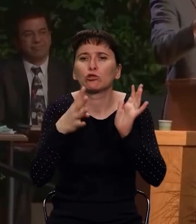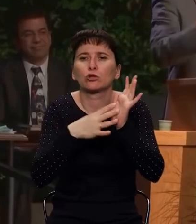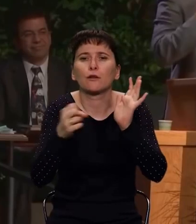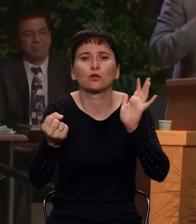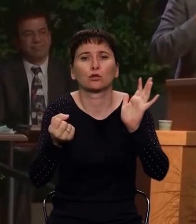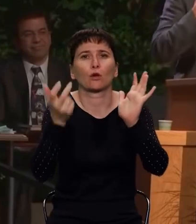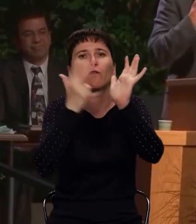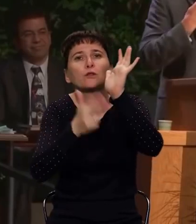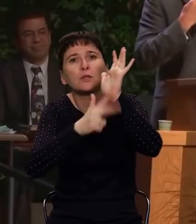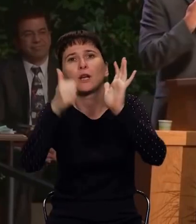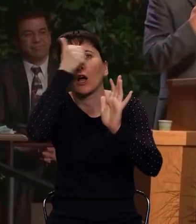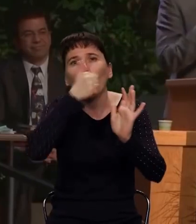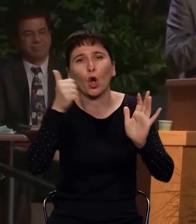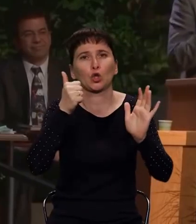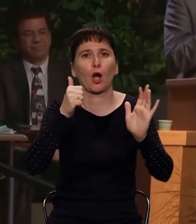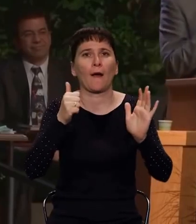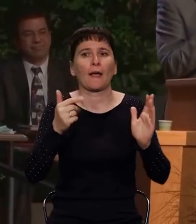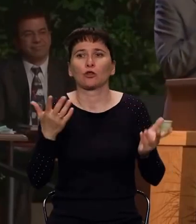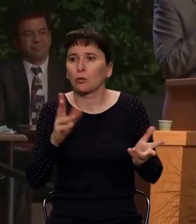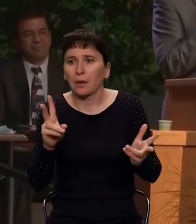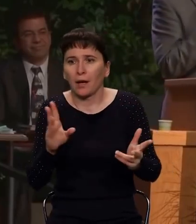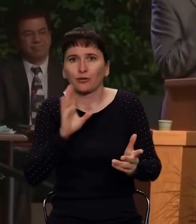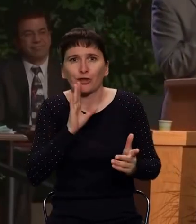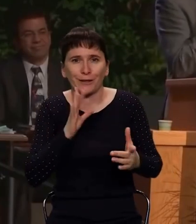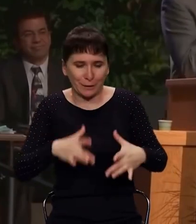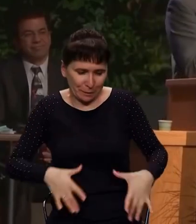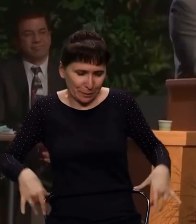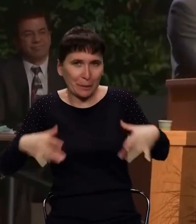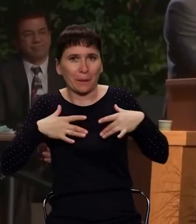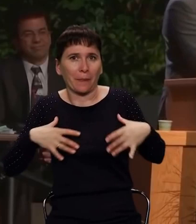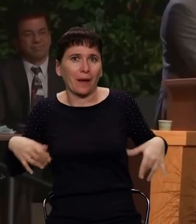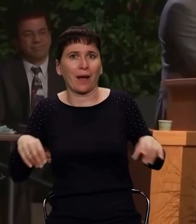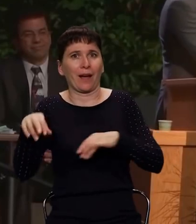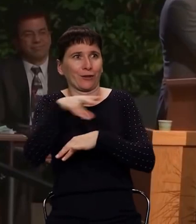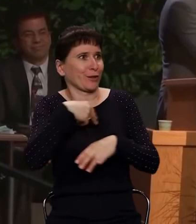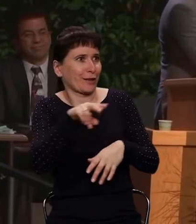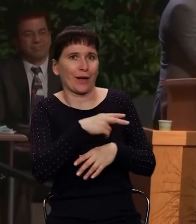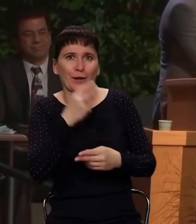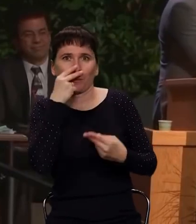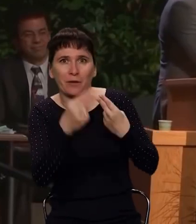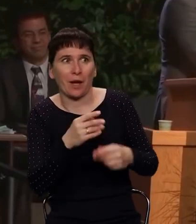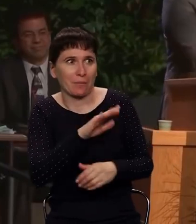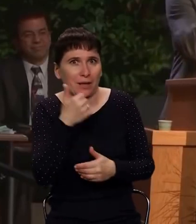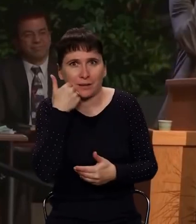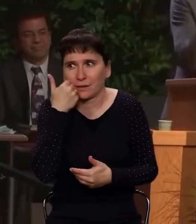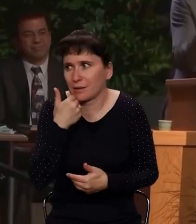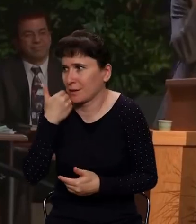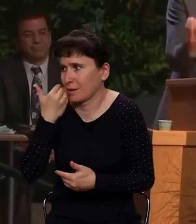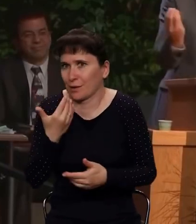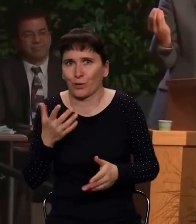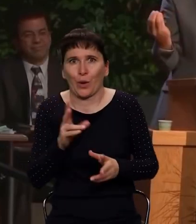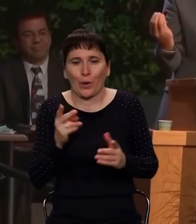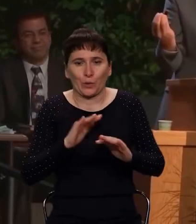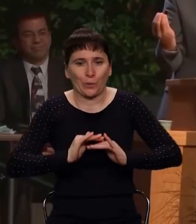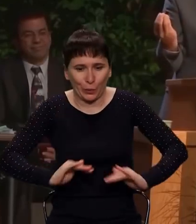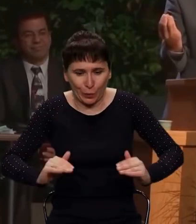говорю, чтобы женщина показала свое нижнее белье, чтобы ее увидел кто-то из посторонних, это был стыд